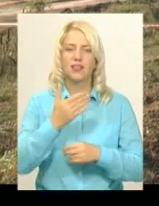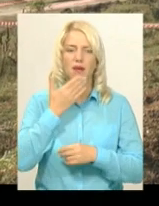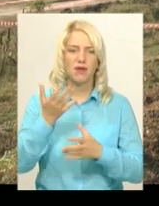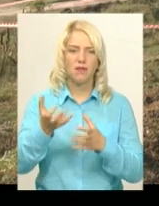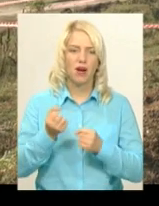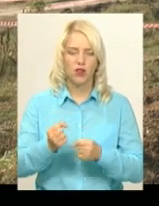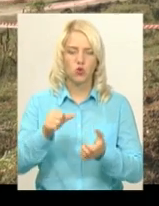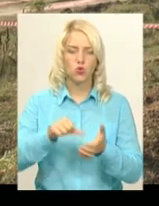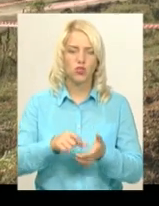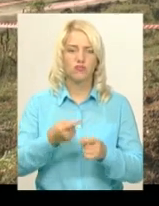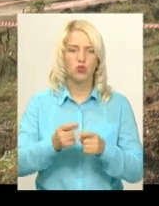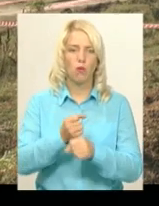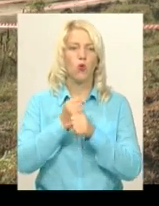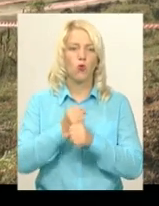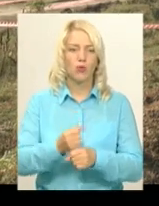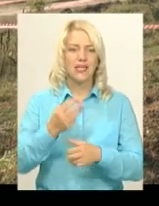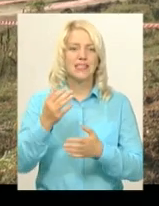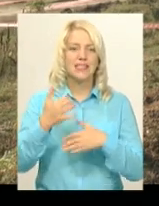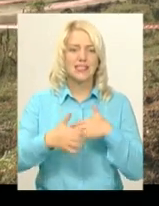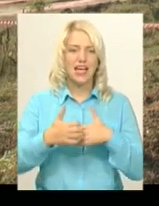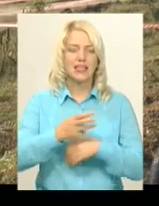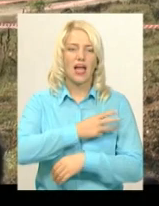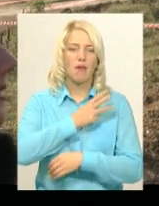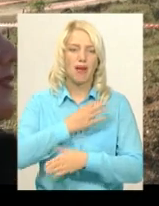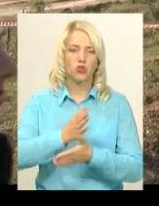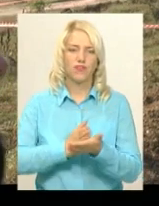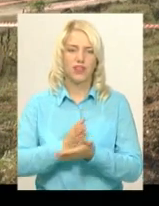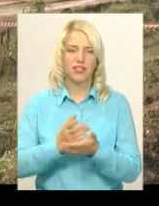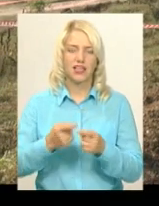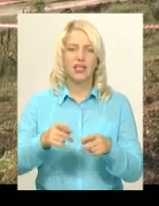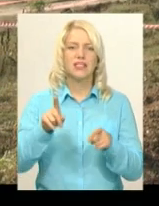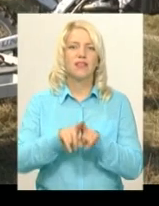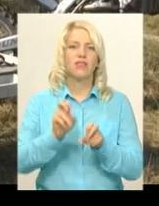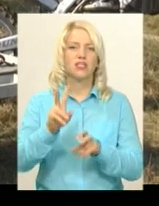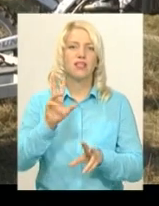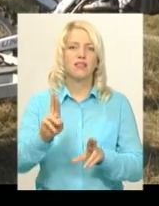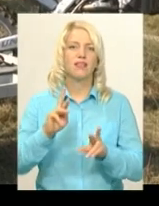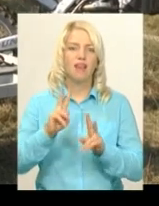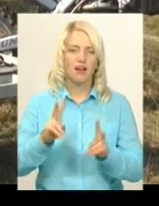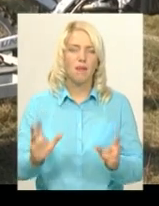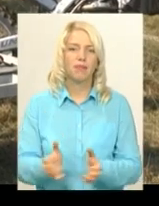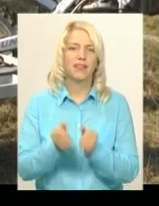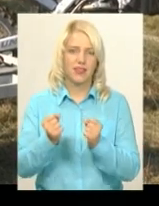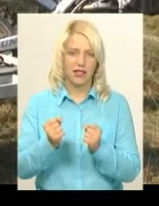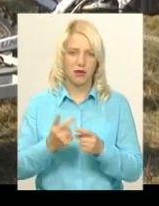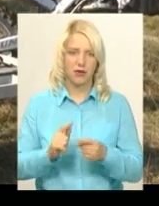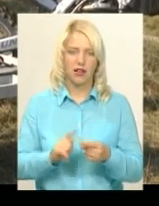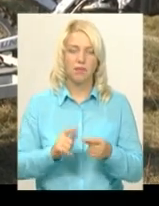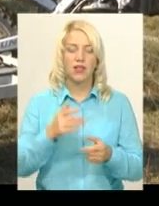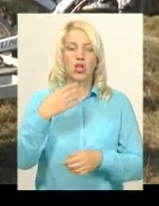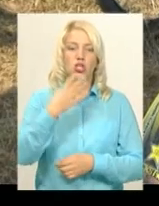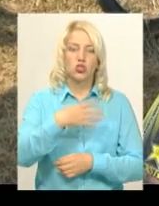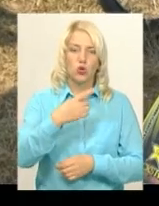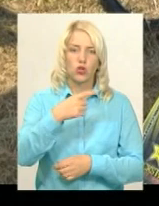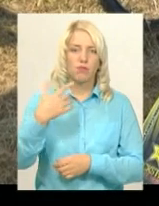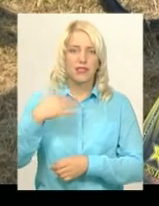в цьому кубку серед аматорів і ветеранів. Так звані класи підтримки. Серед ветеранів спорту віком 40-50 років